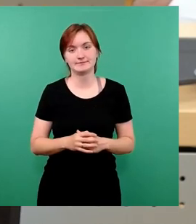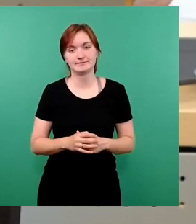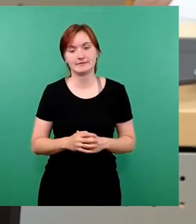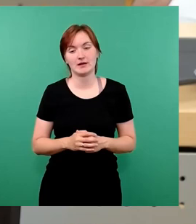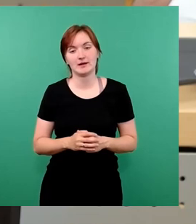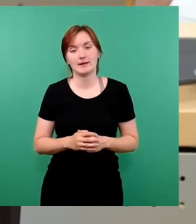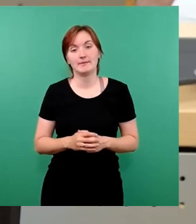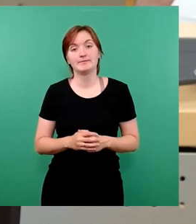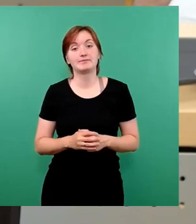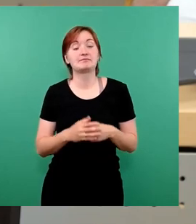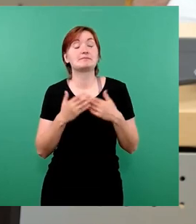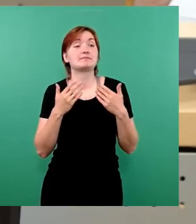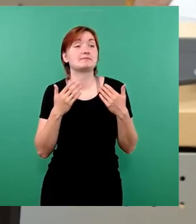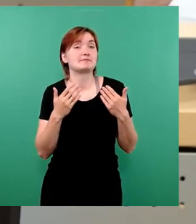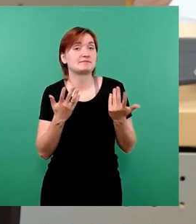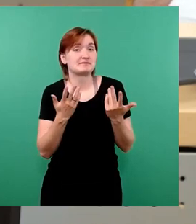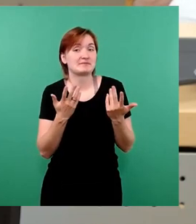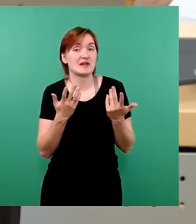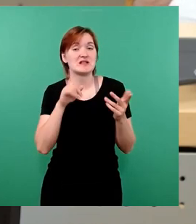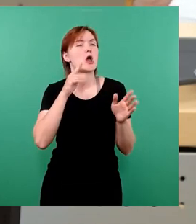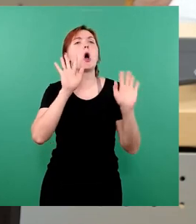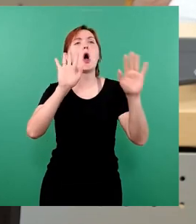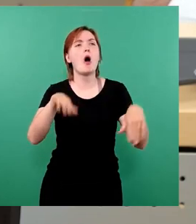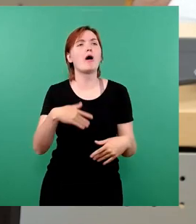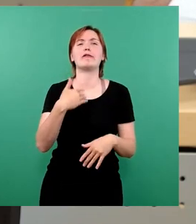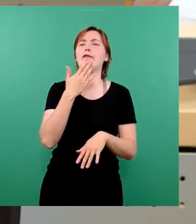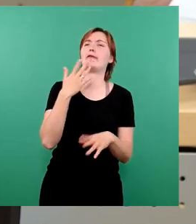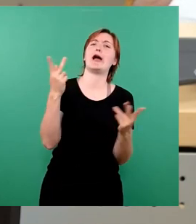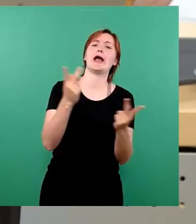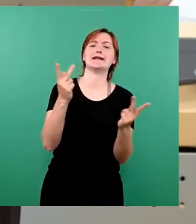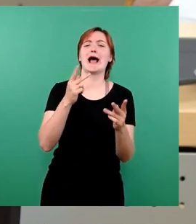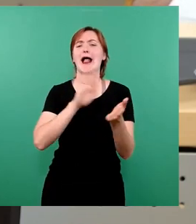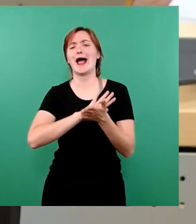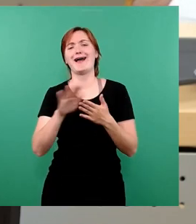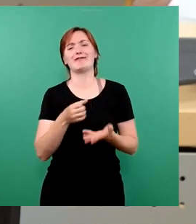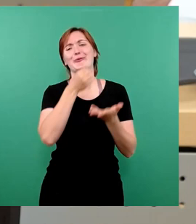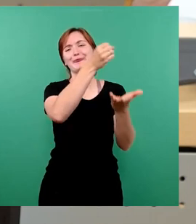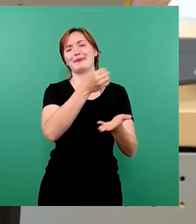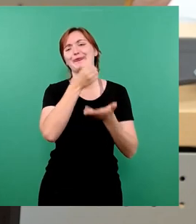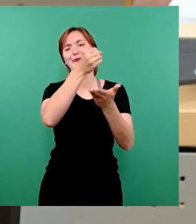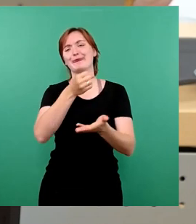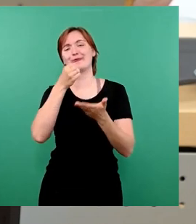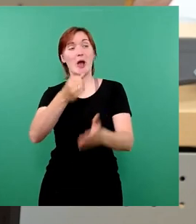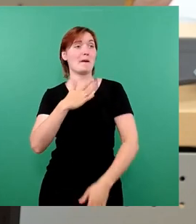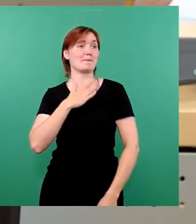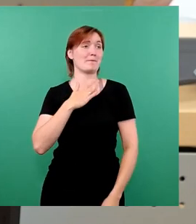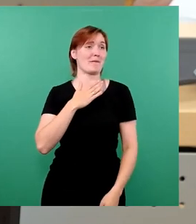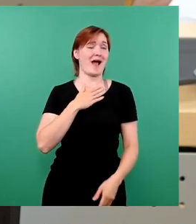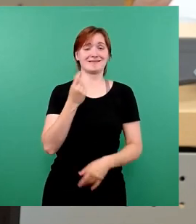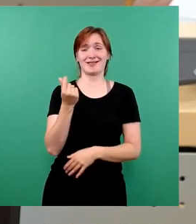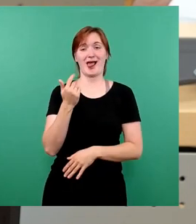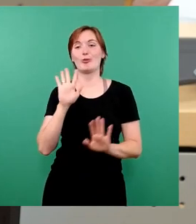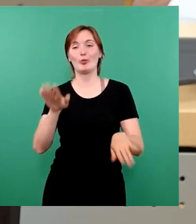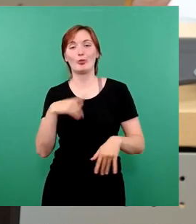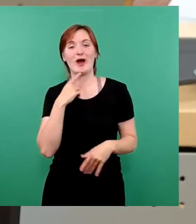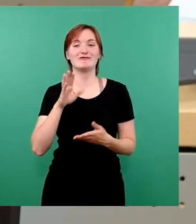Aber nein, man gibt leider lustig weiter Geld aus, das ist ja nicht das eigene Portemonnaie, und es ist noch gar